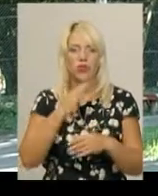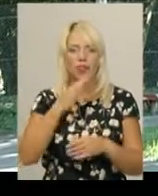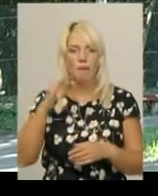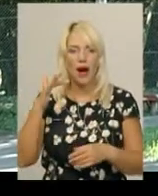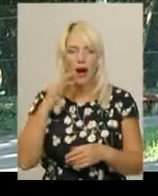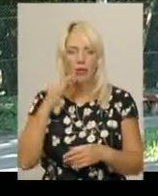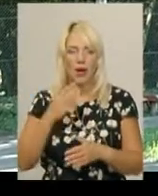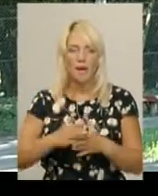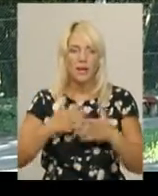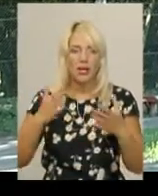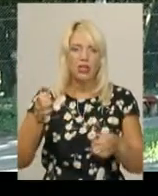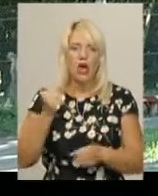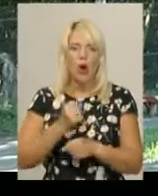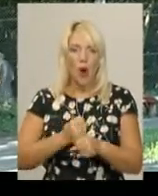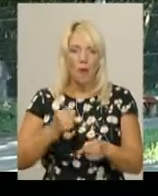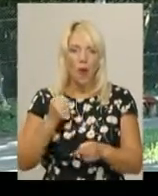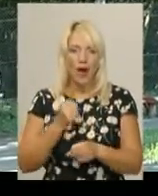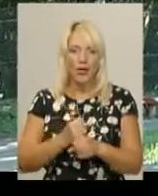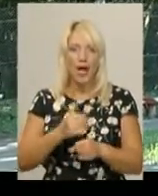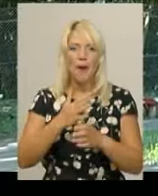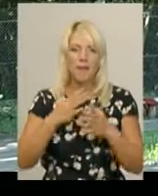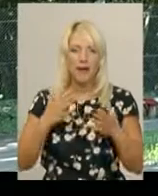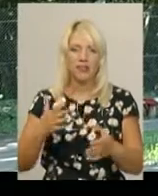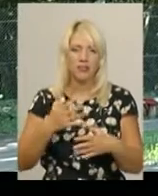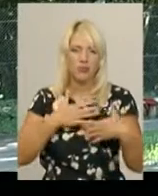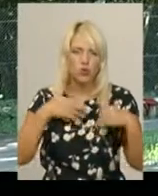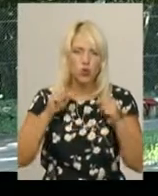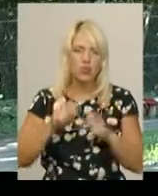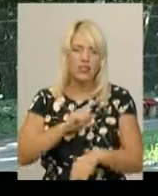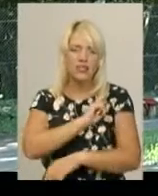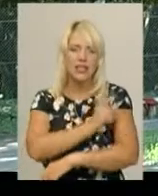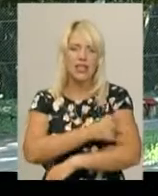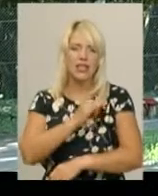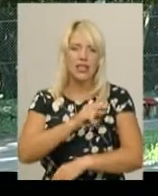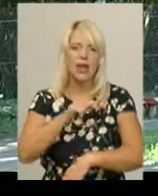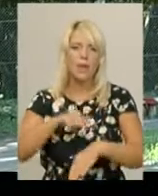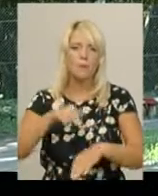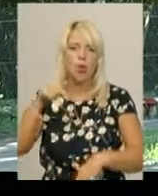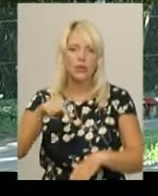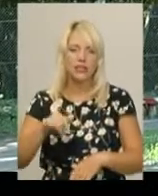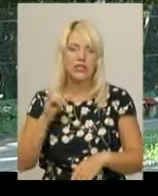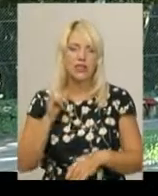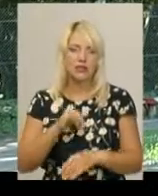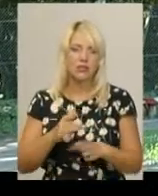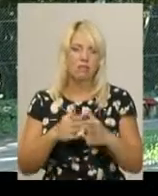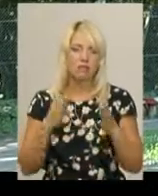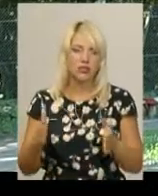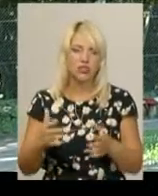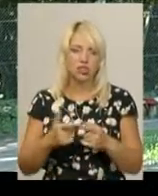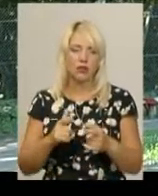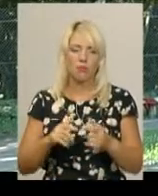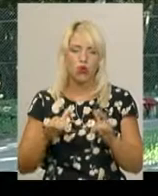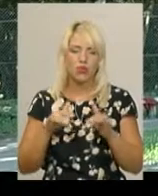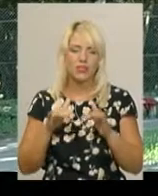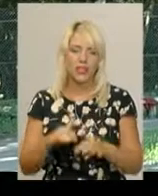більше роботи, багато прикласти зусиль, емоцій, більше тренувального процесу.